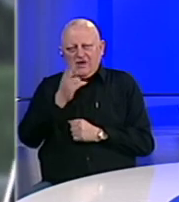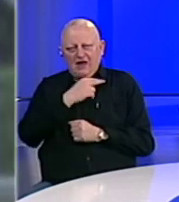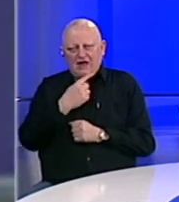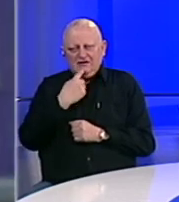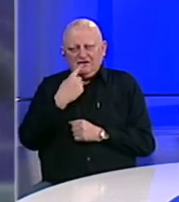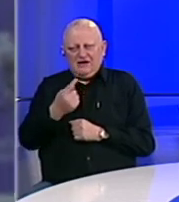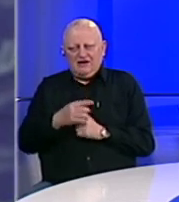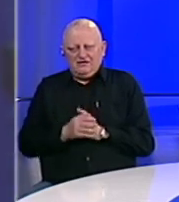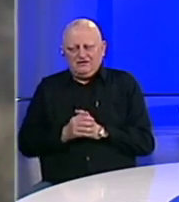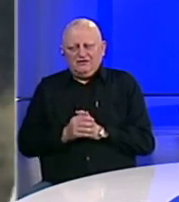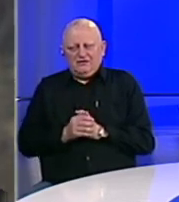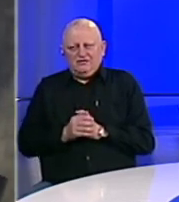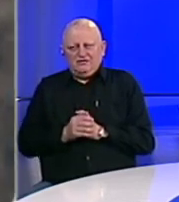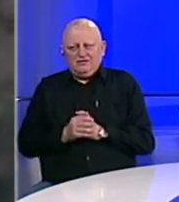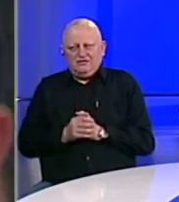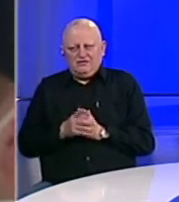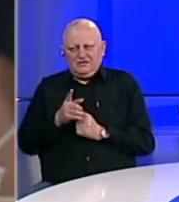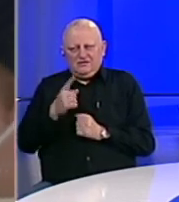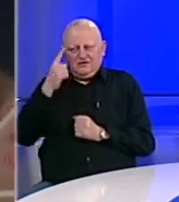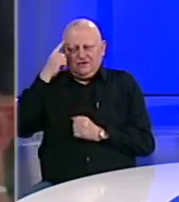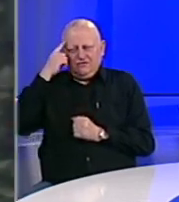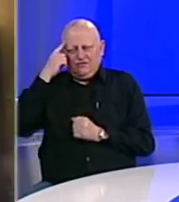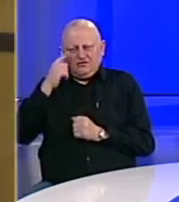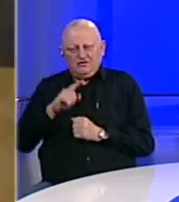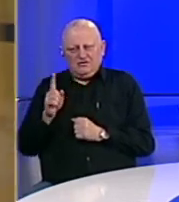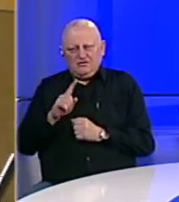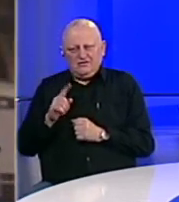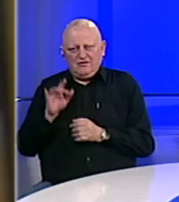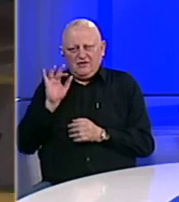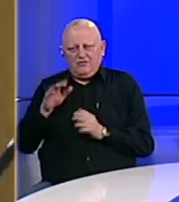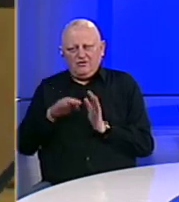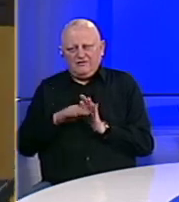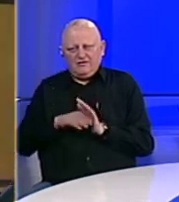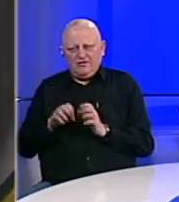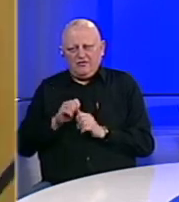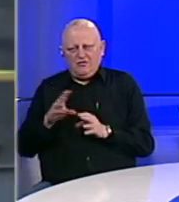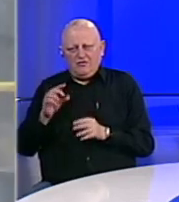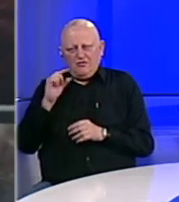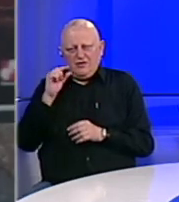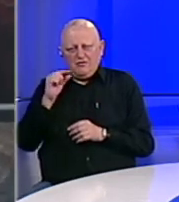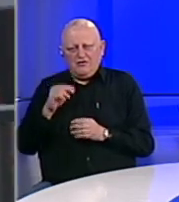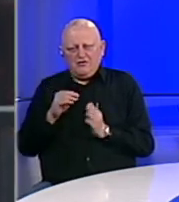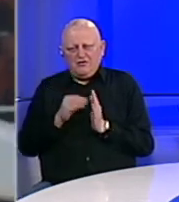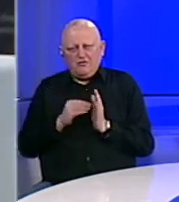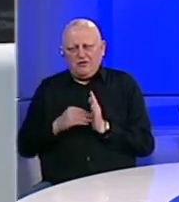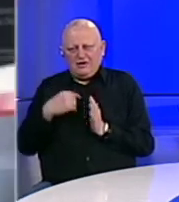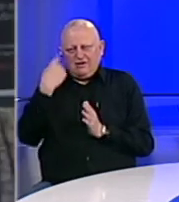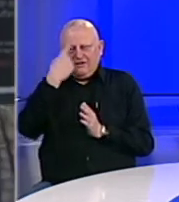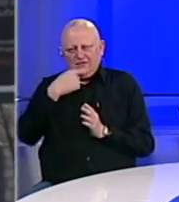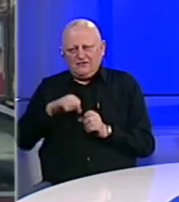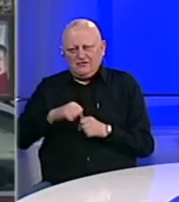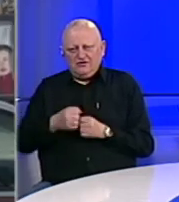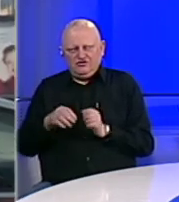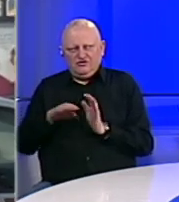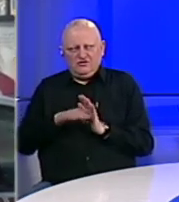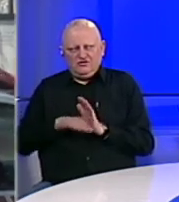kaže da je njeno mišljenje da nije protiv zakonito objaviti minimum podataka o licima koja krše